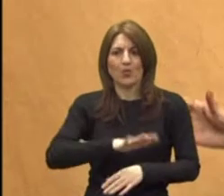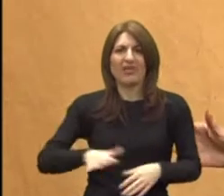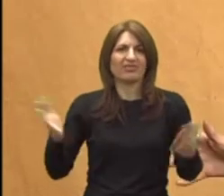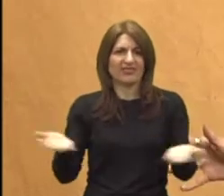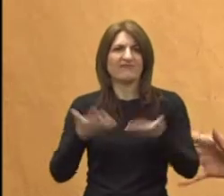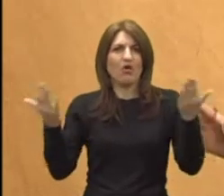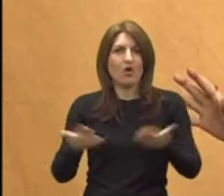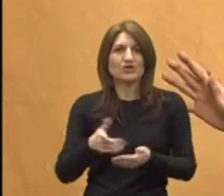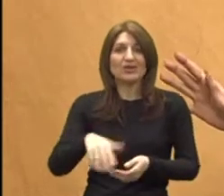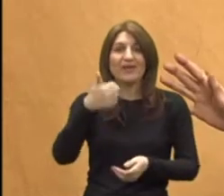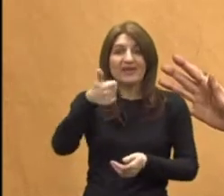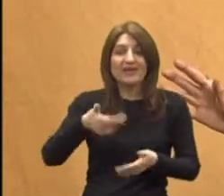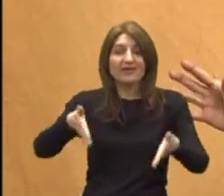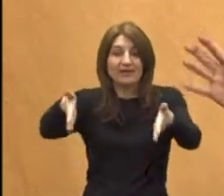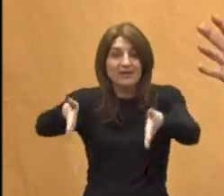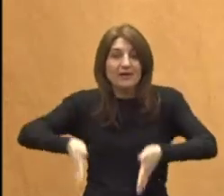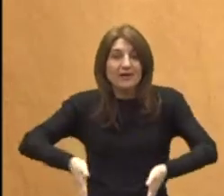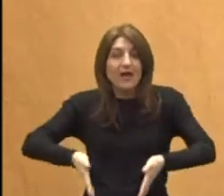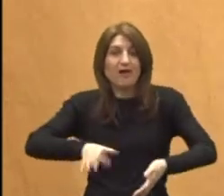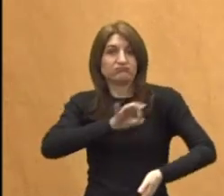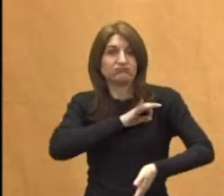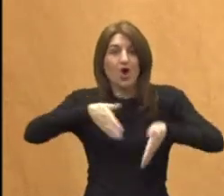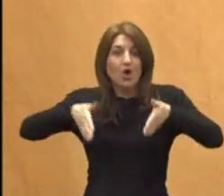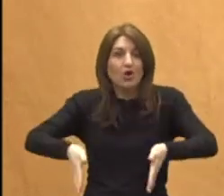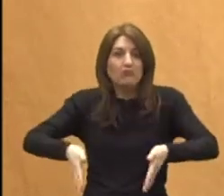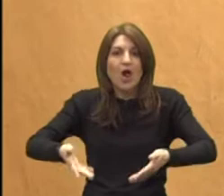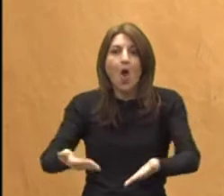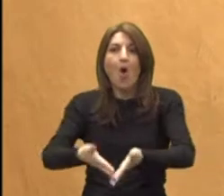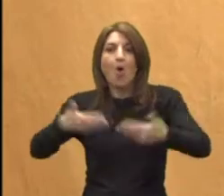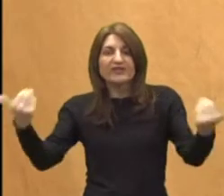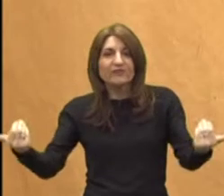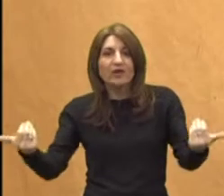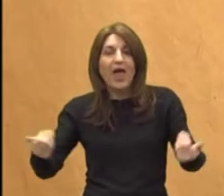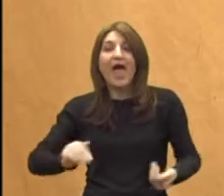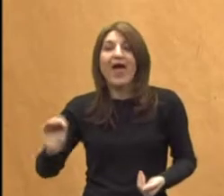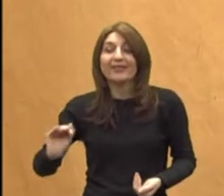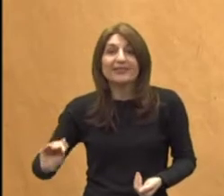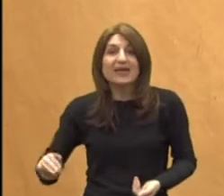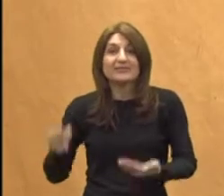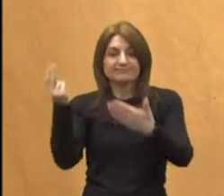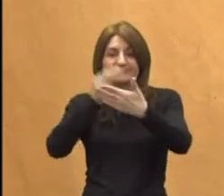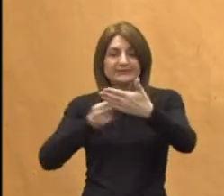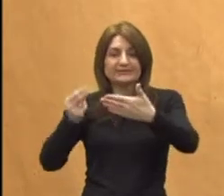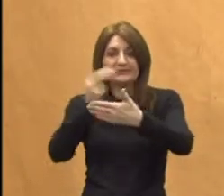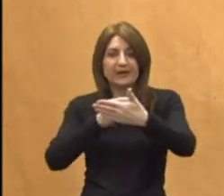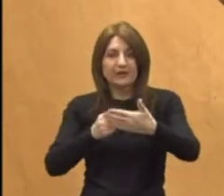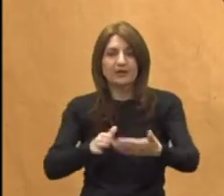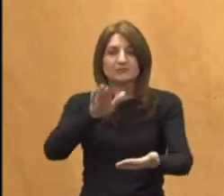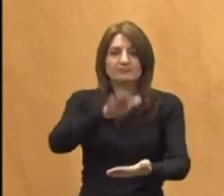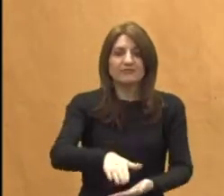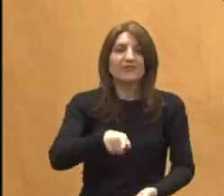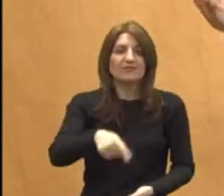otvoren i djeca slikaju neke slikice lijepe na taj ljes. Zna se, tu tako